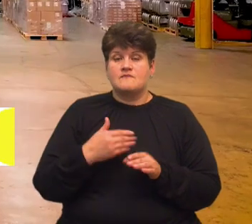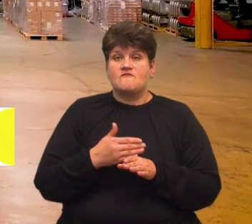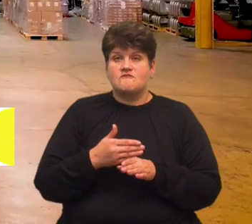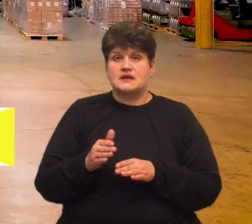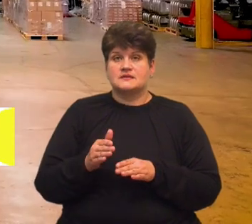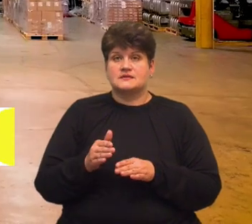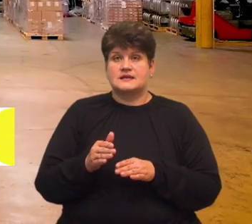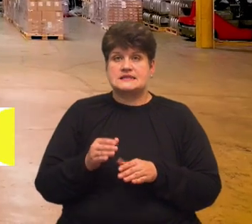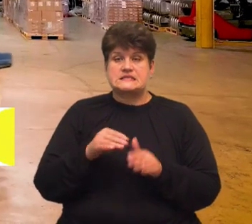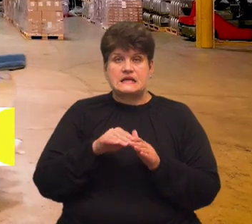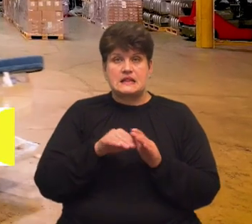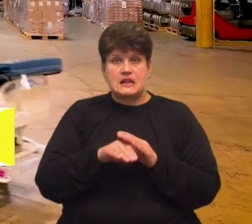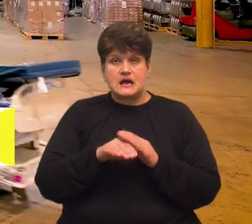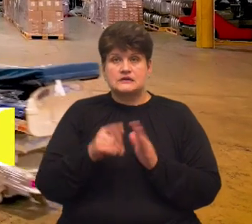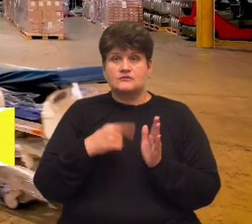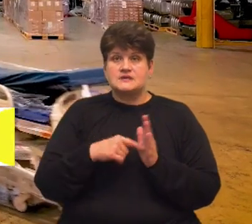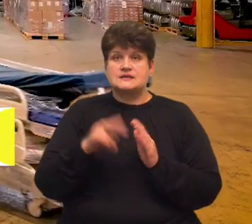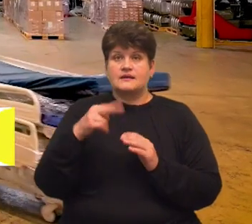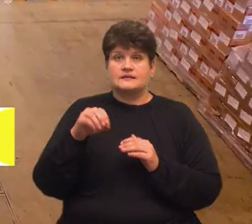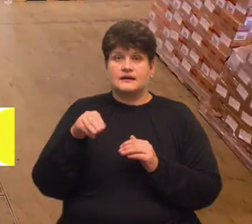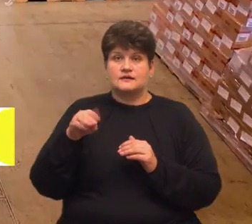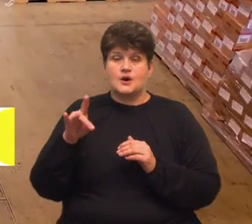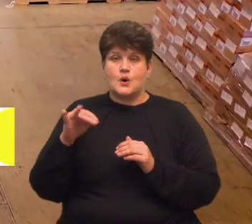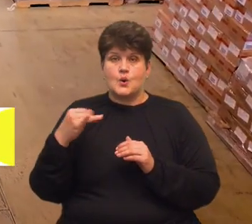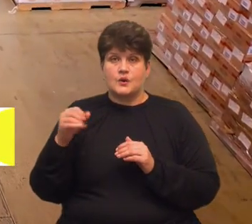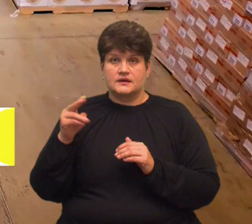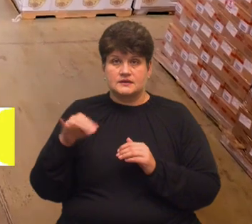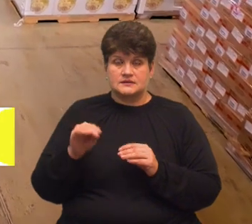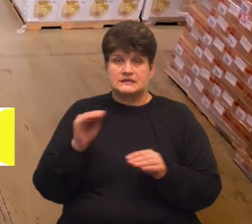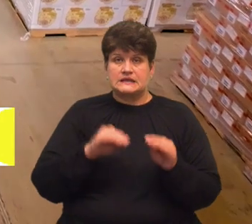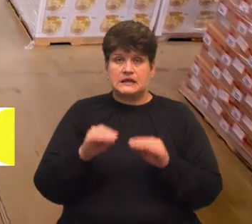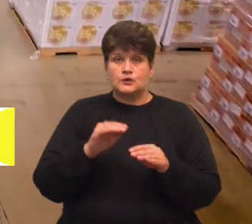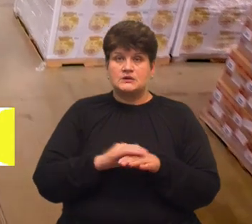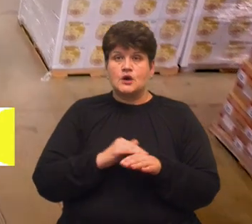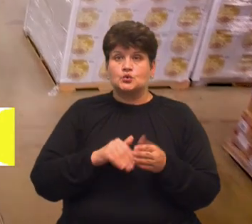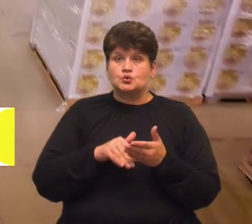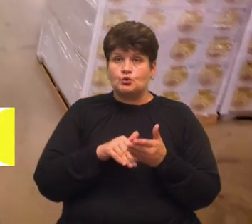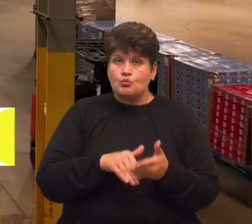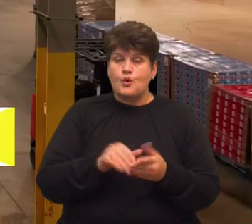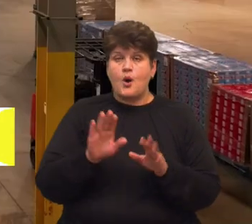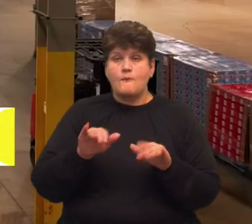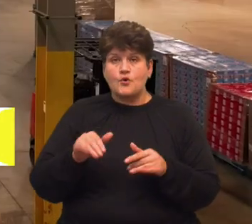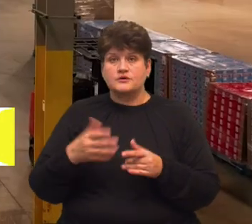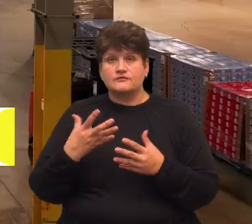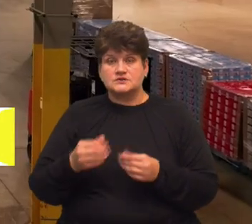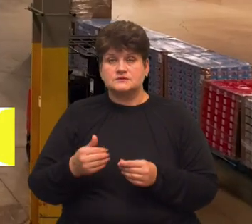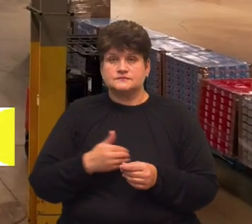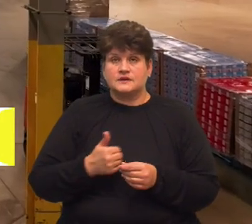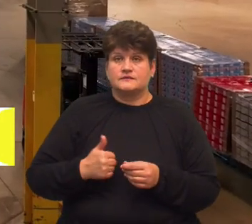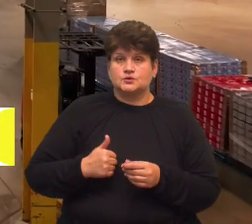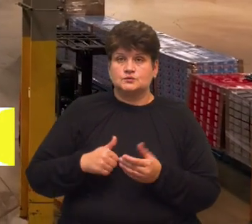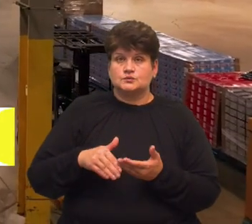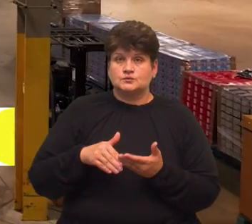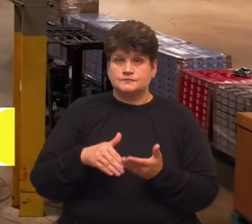склад в місті Детройт. Складали гуманітарну допомогу, потім ми прийшли до того, щоб допомагати вже військовим безпосередньо.